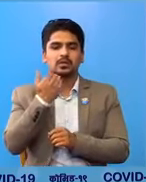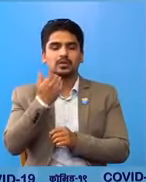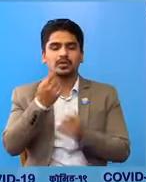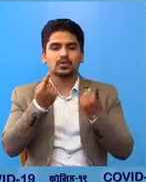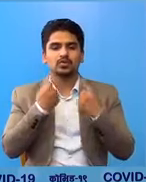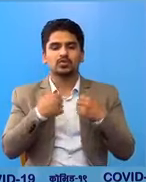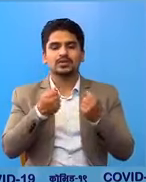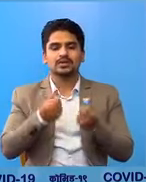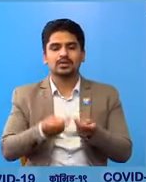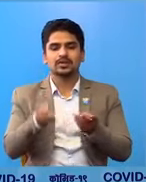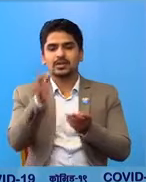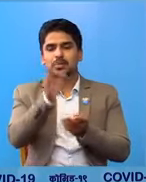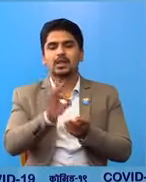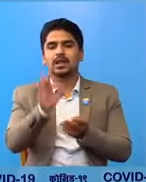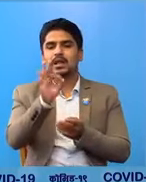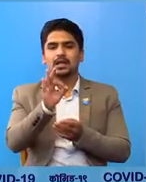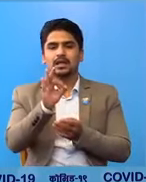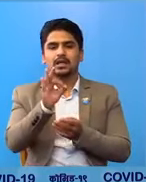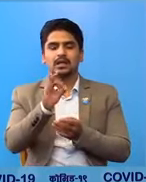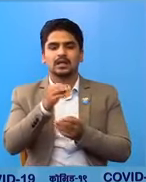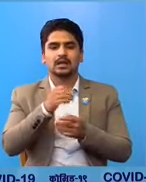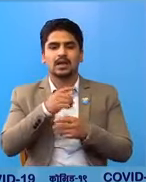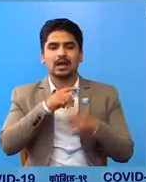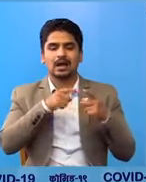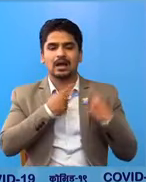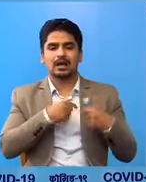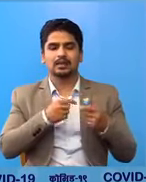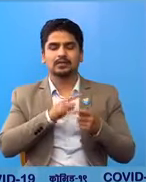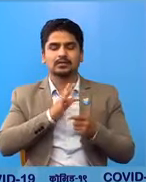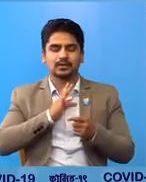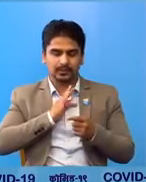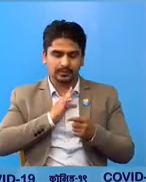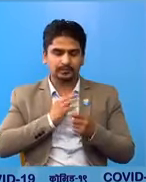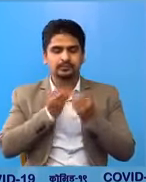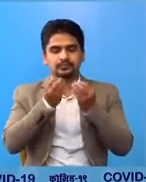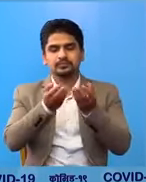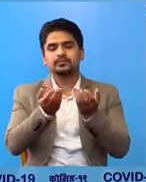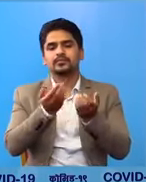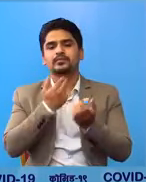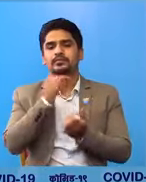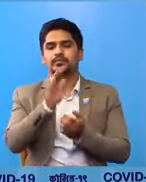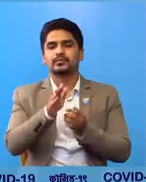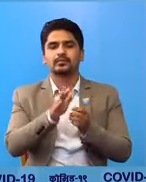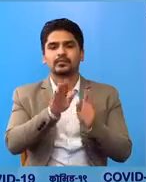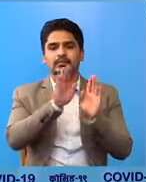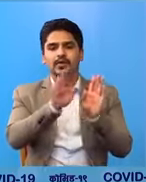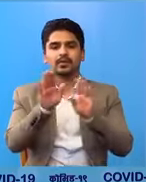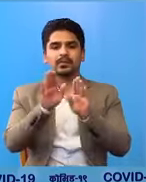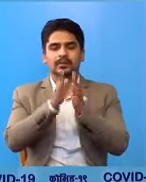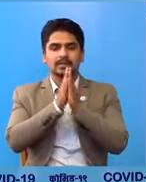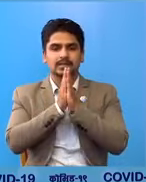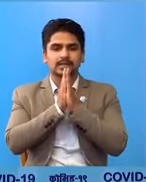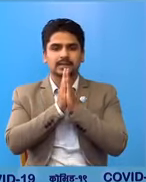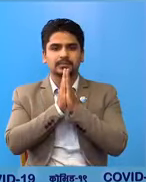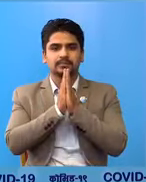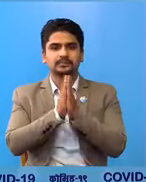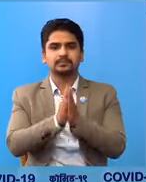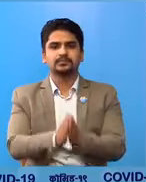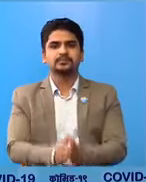स्वास्त्य तता जन संख्या मंत्रा ले हार्दिक संबेदना प्रकटगर्दा छा अस्त धन्यबाद नमस्कार